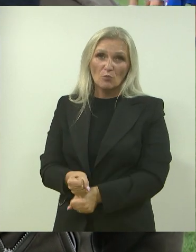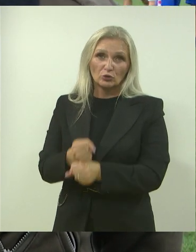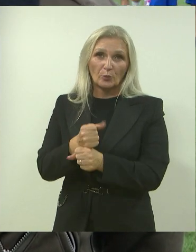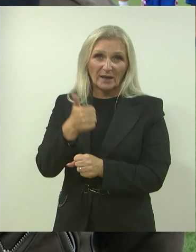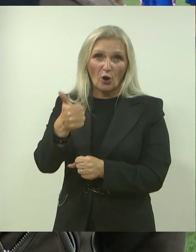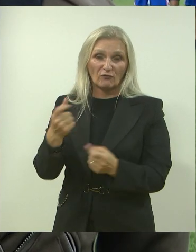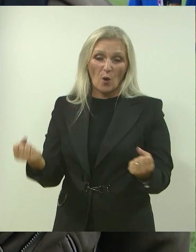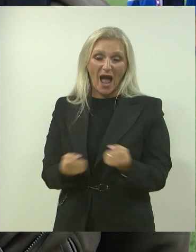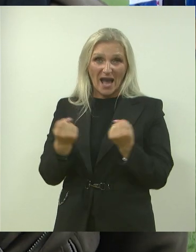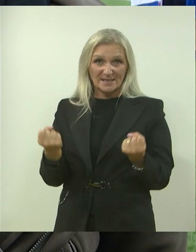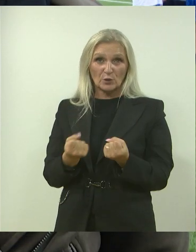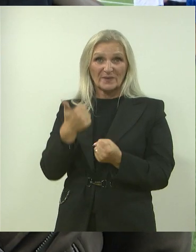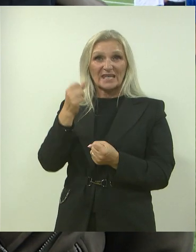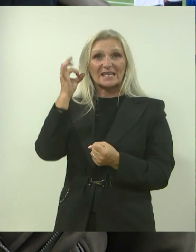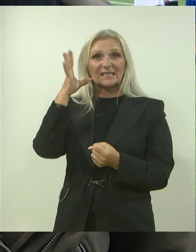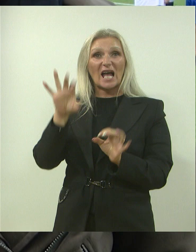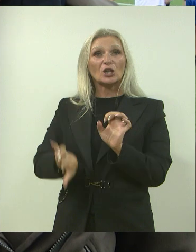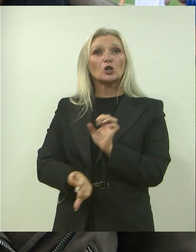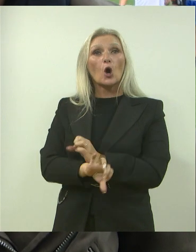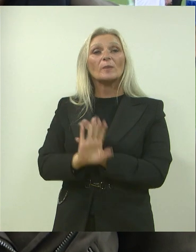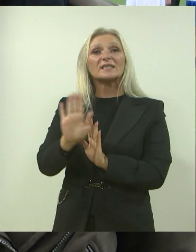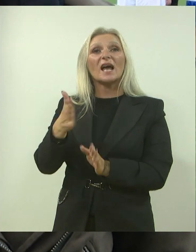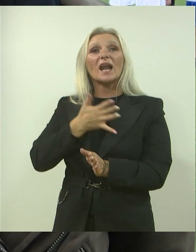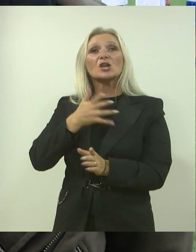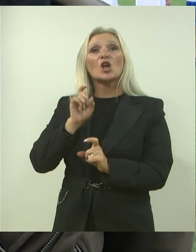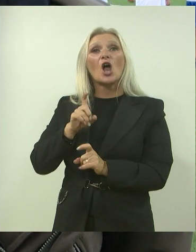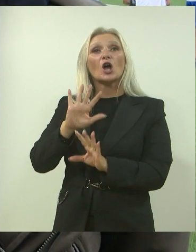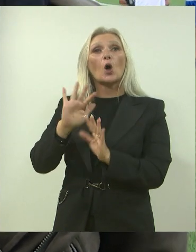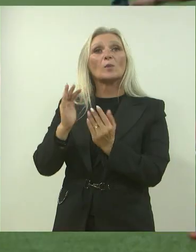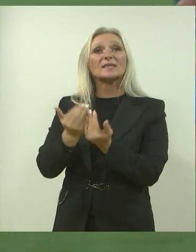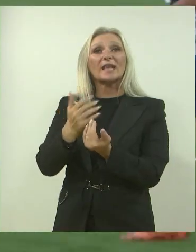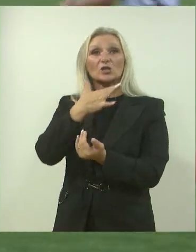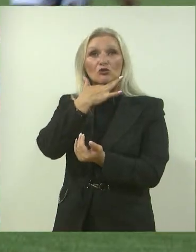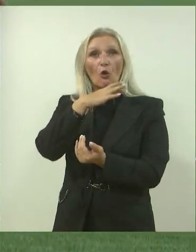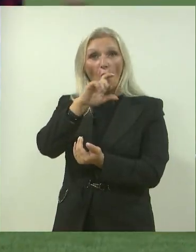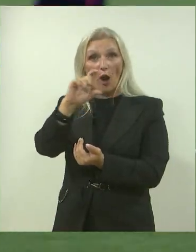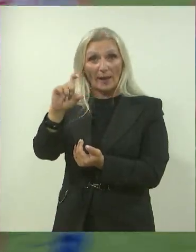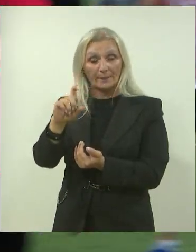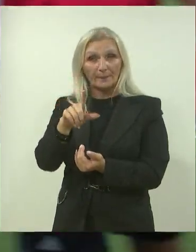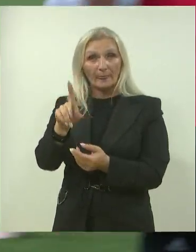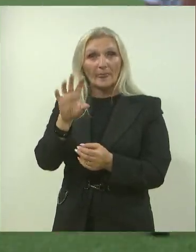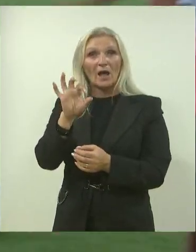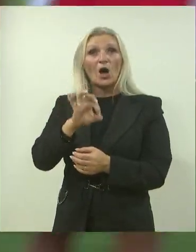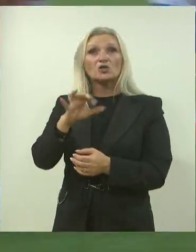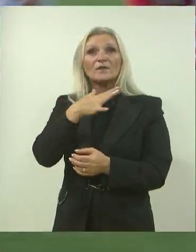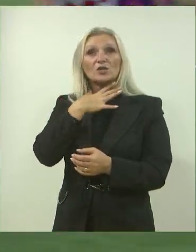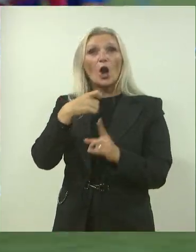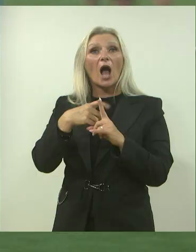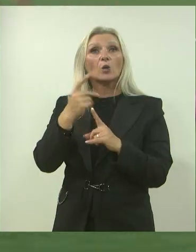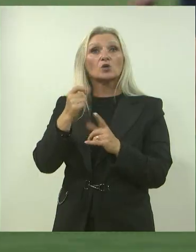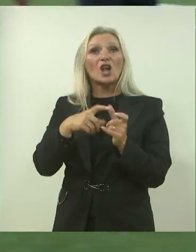jedan dan nogometa za naše romske škole. Tako da iz područja grada Čakovca tu je osnovna škola Kuršanec.